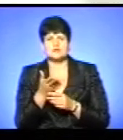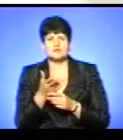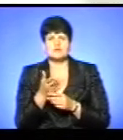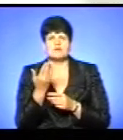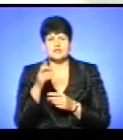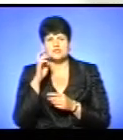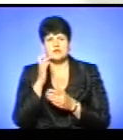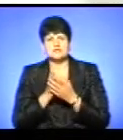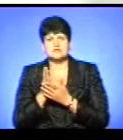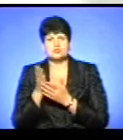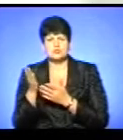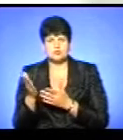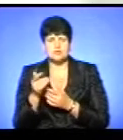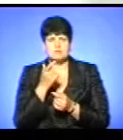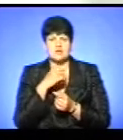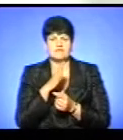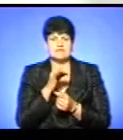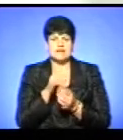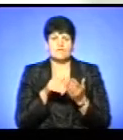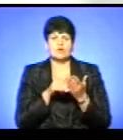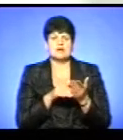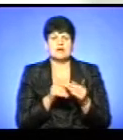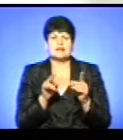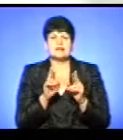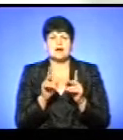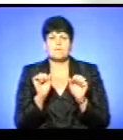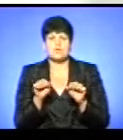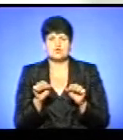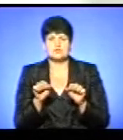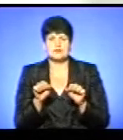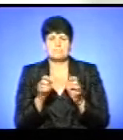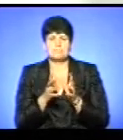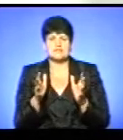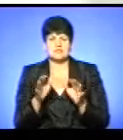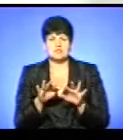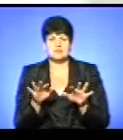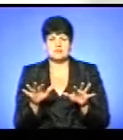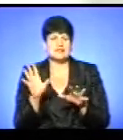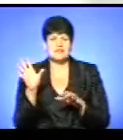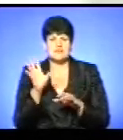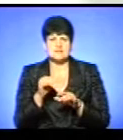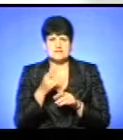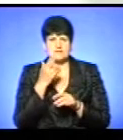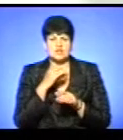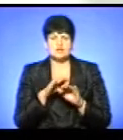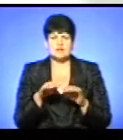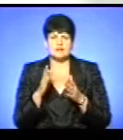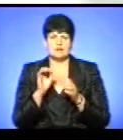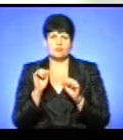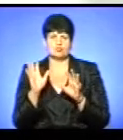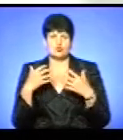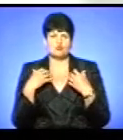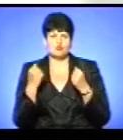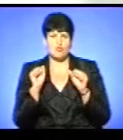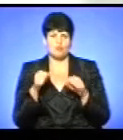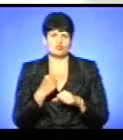державний службовець і от пан Василія волонтер у цій ситуації. Як можна все-таки більше дітей, бо не всі, звичайно, діти, які мали б бути оздоровлені,